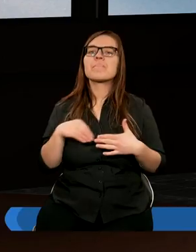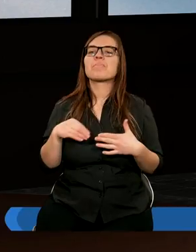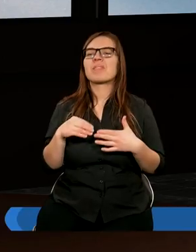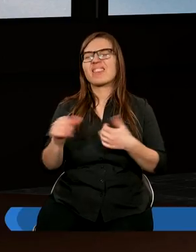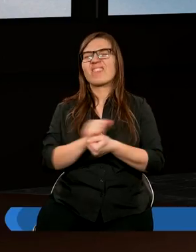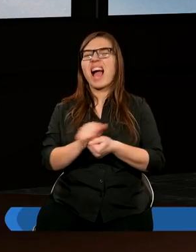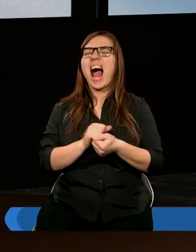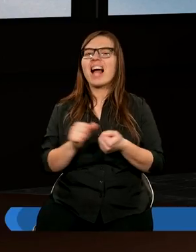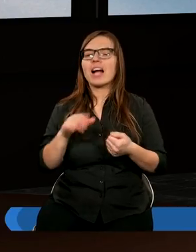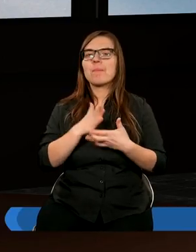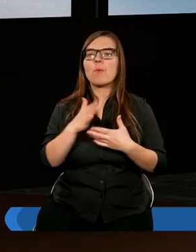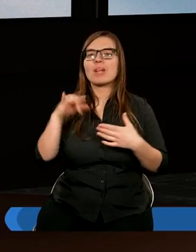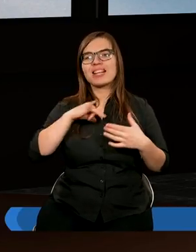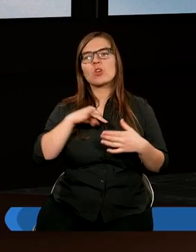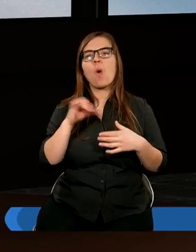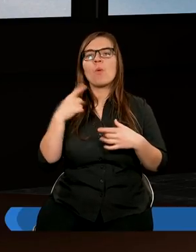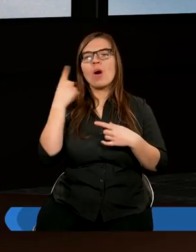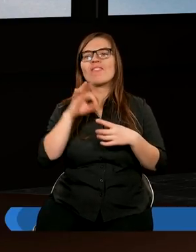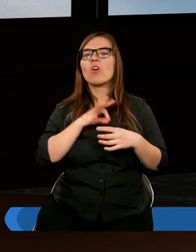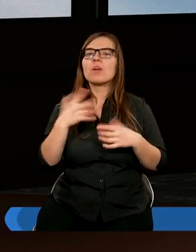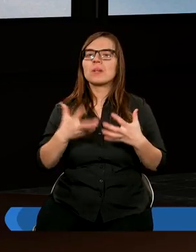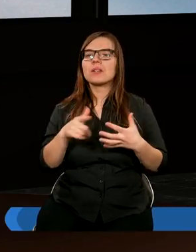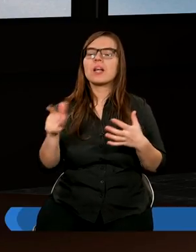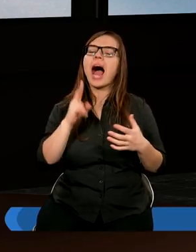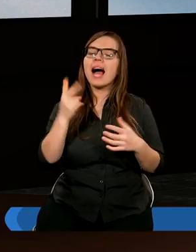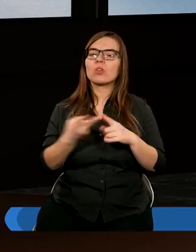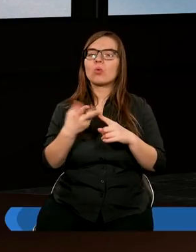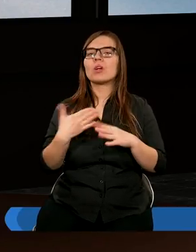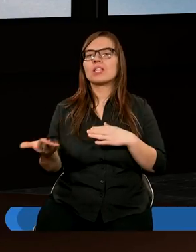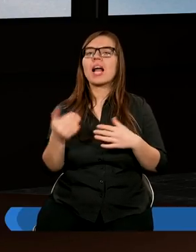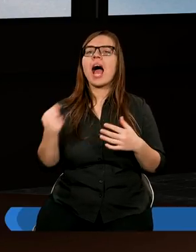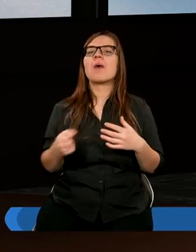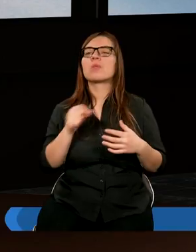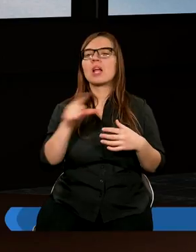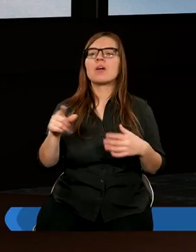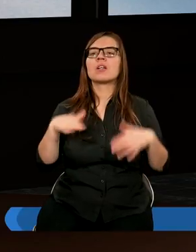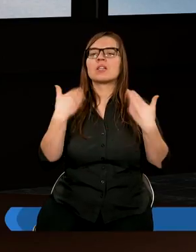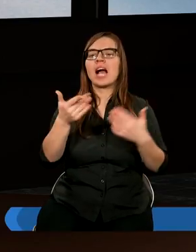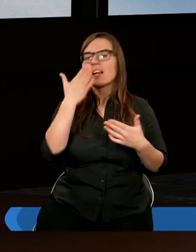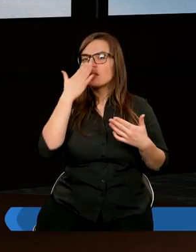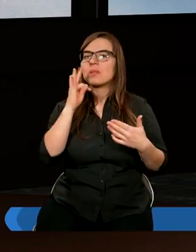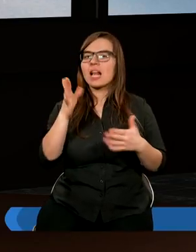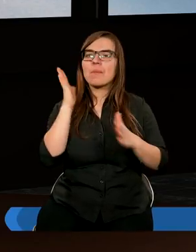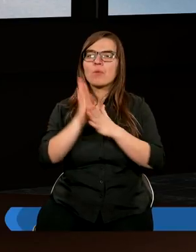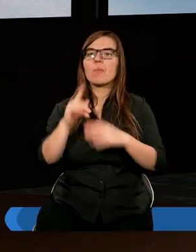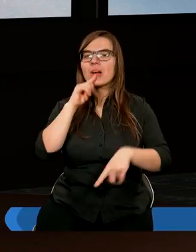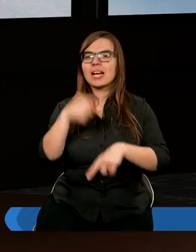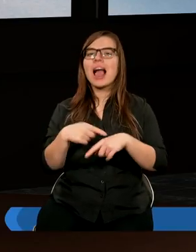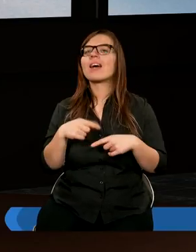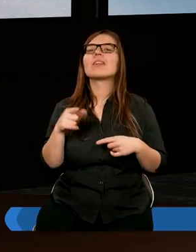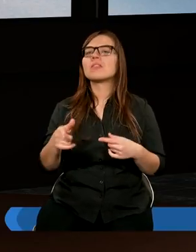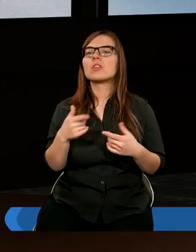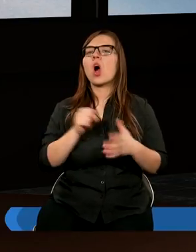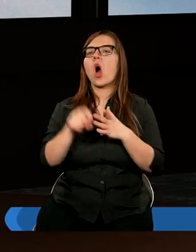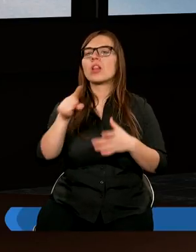walczy z tą dyscypliną. Ale z drugiej strony apostoł Paweł daje chyba taką prostą lekcję, że